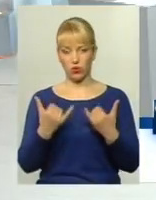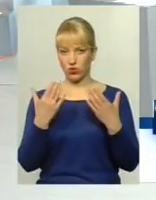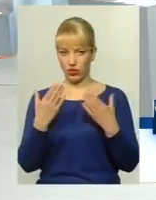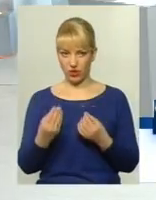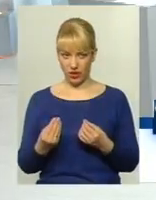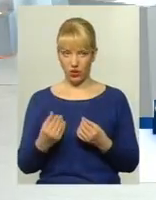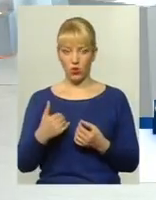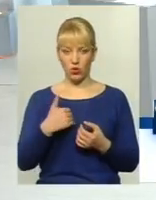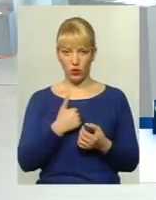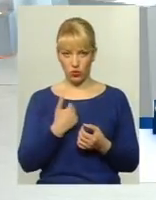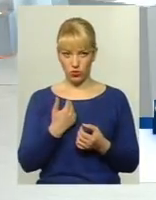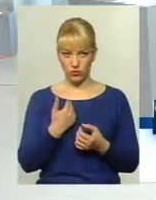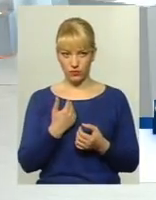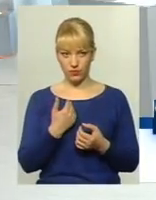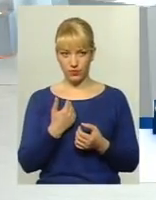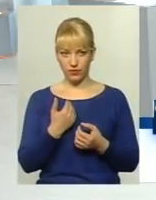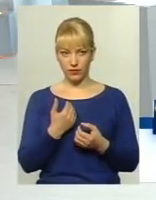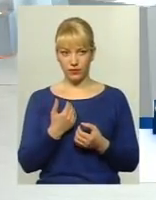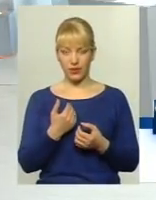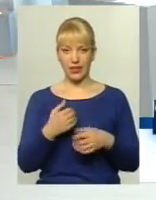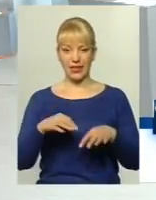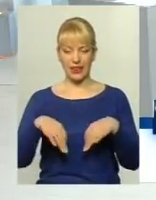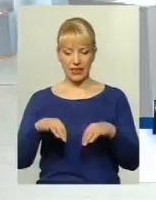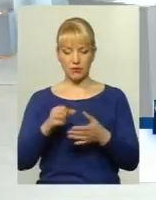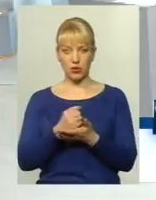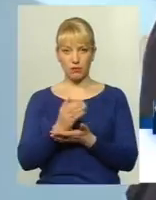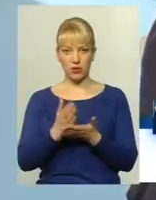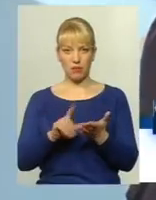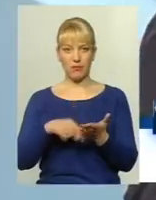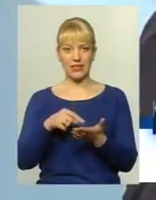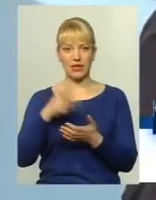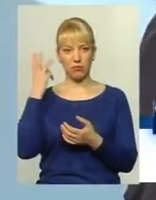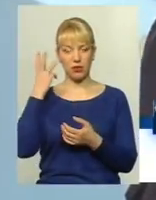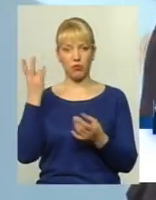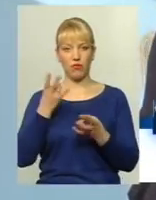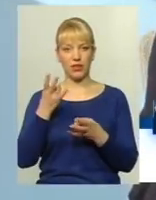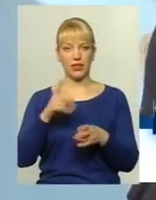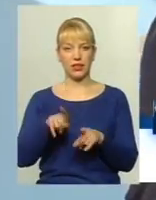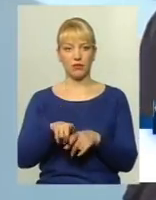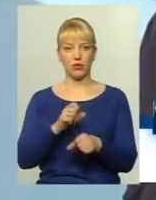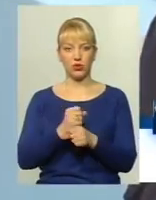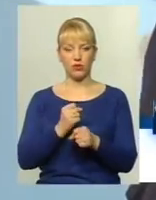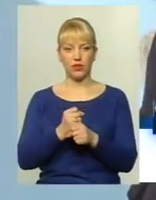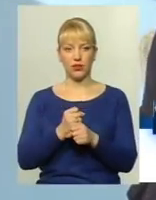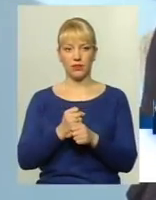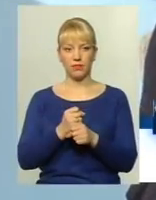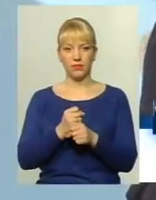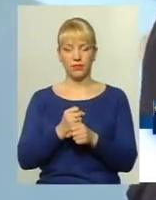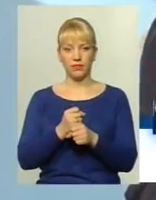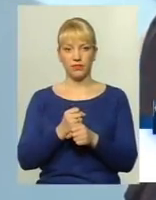день транспортна мережа міста Хмельницького повинна працювати таким чином. На лінію випускається